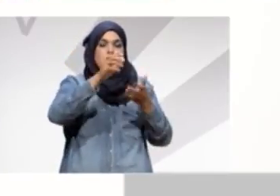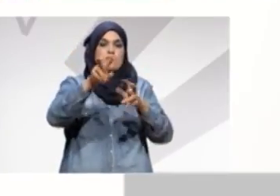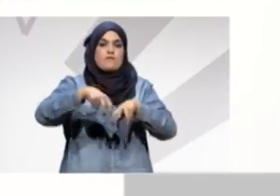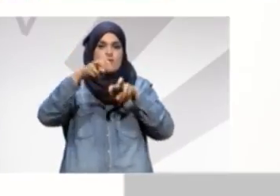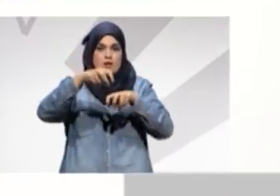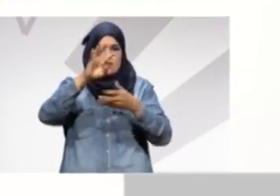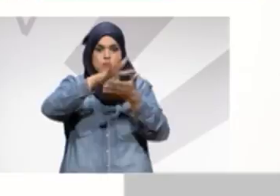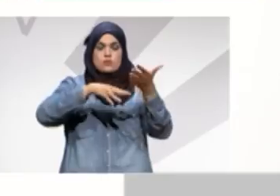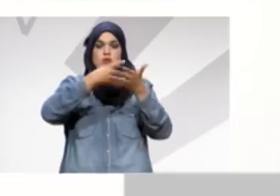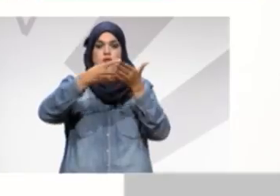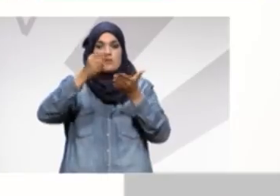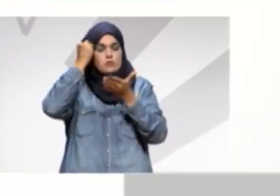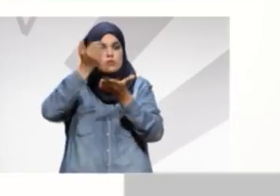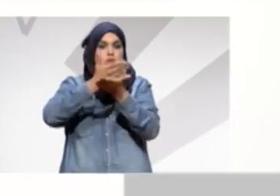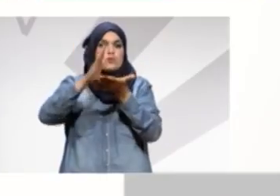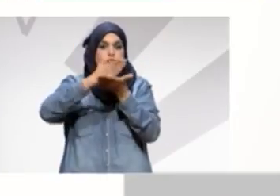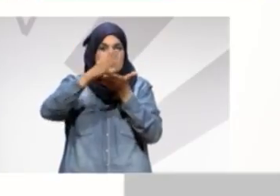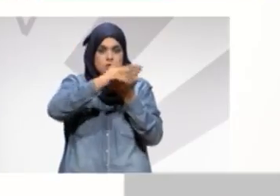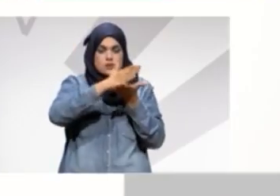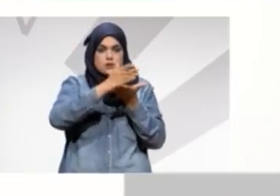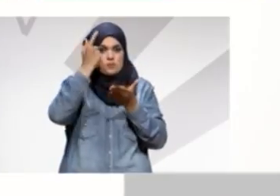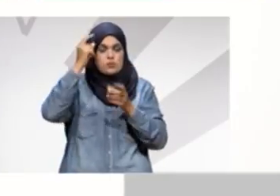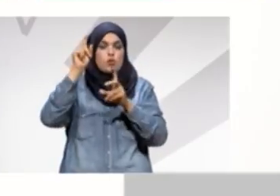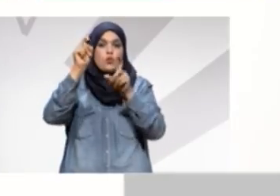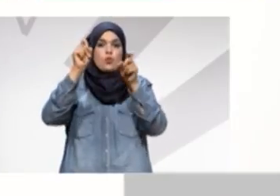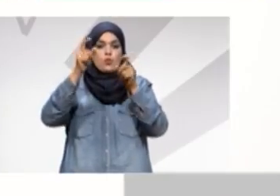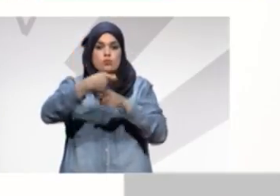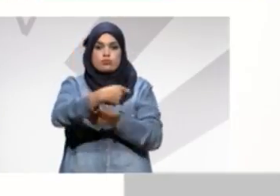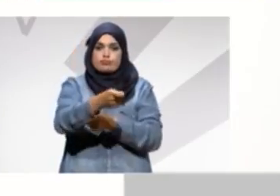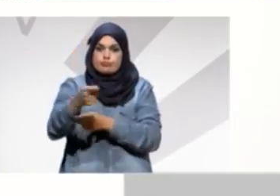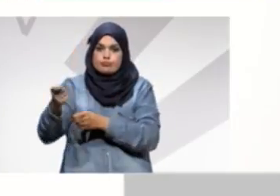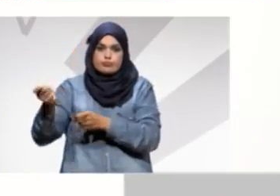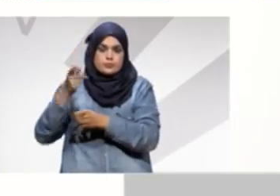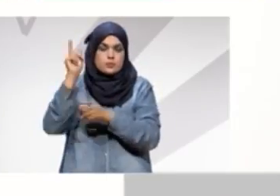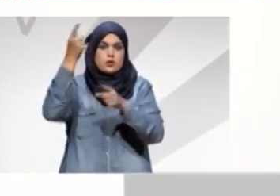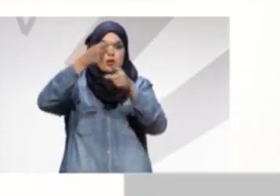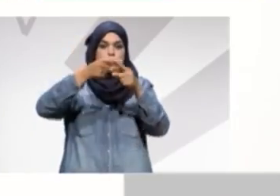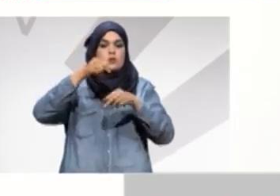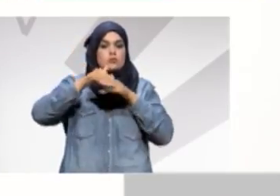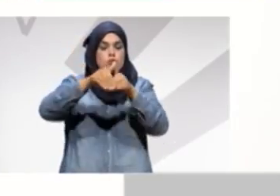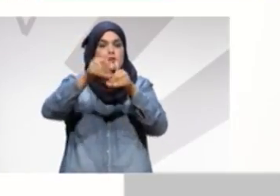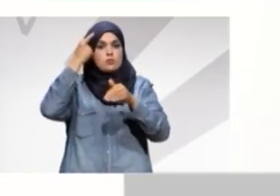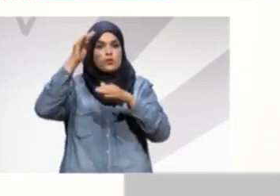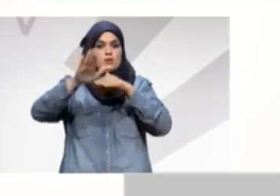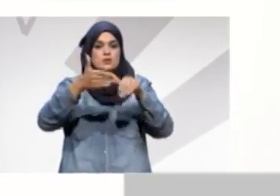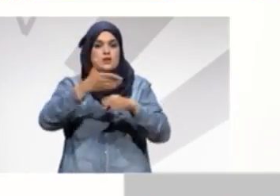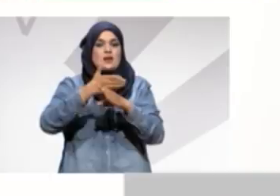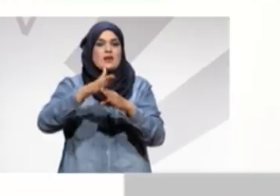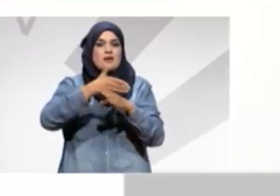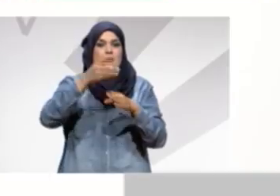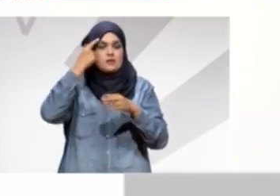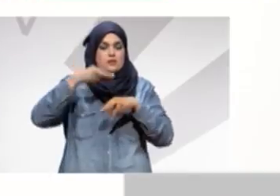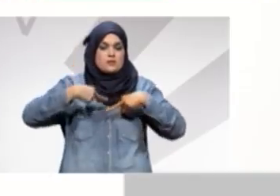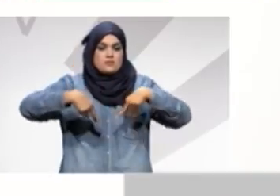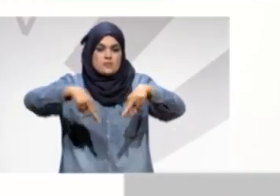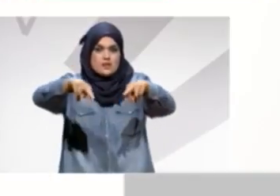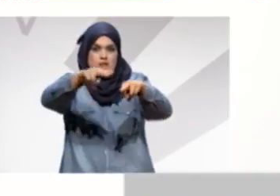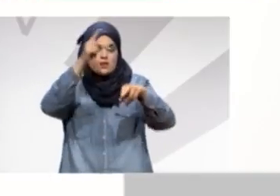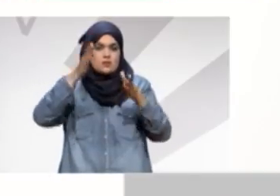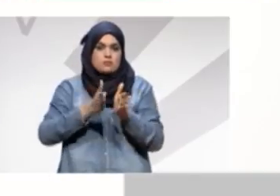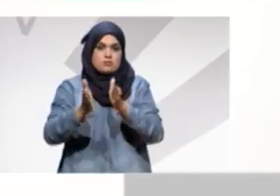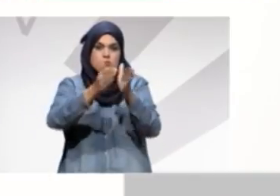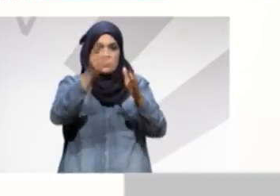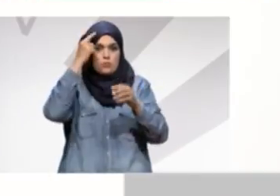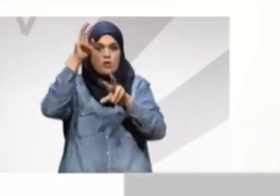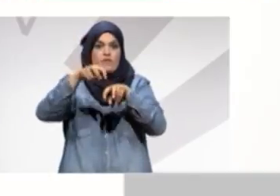دوينهم في خصوص المياه السقوية متابعة تهيئة المسالك الفلاحية مما يسهل على النقل